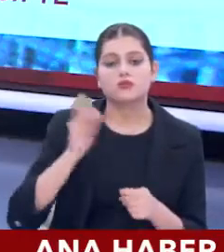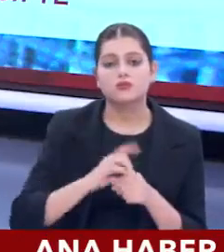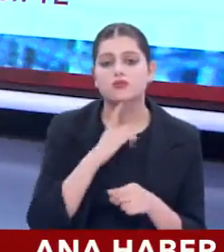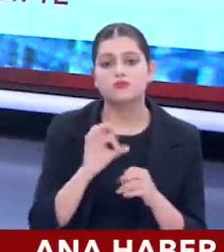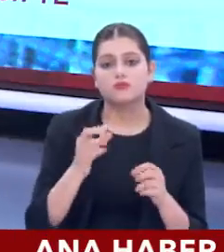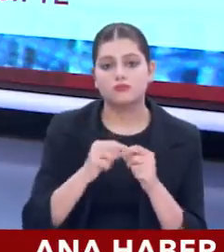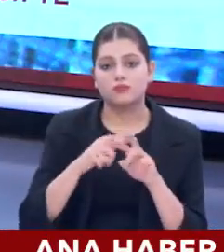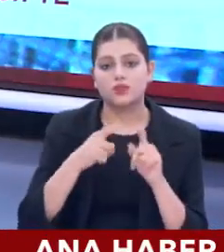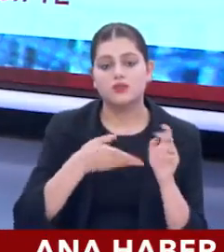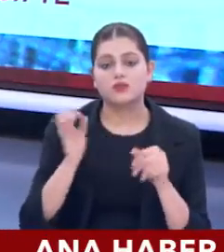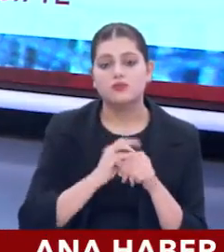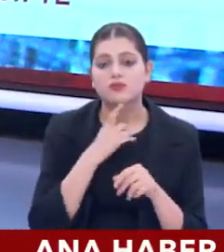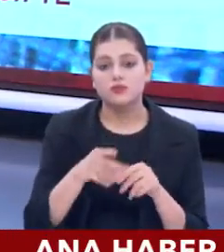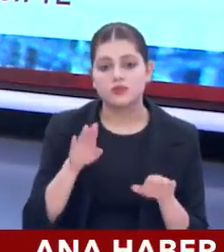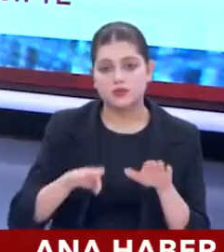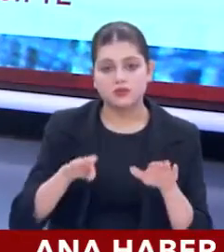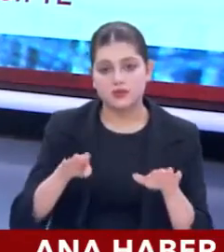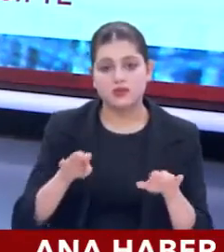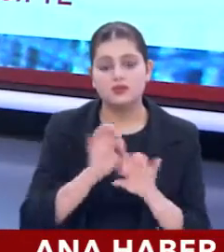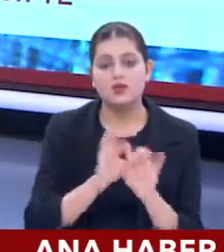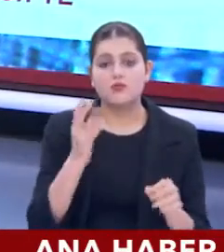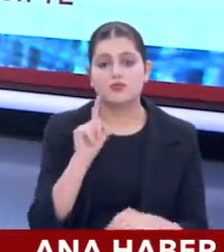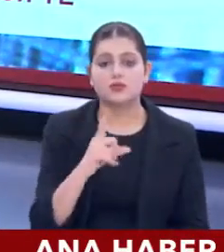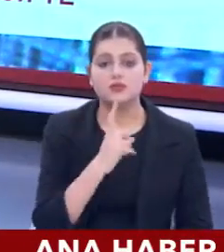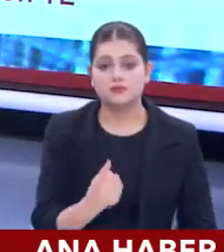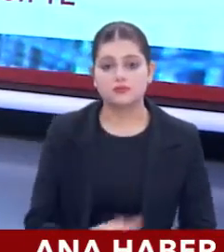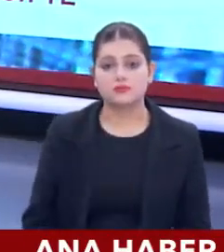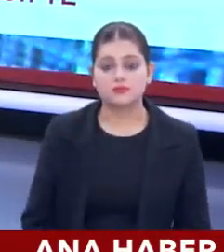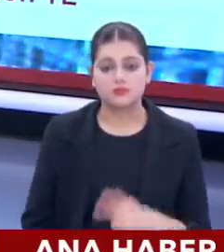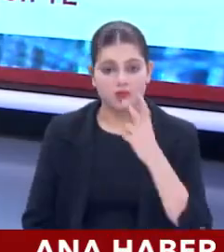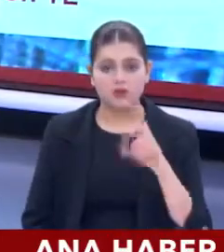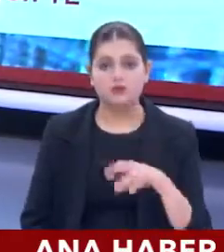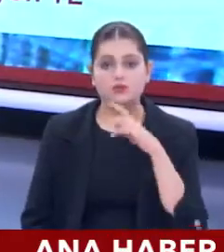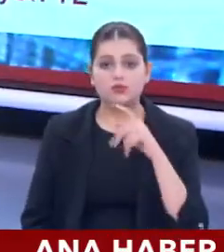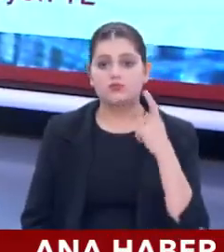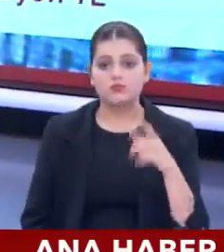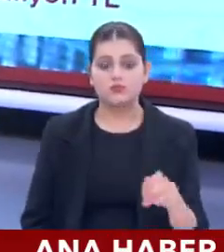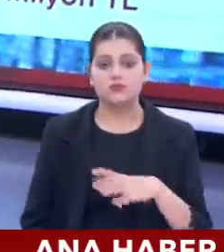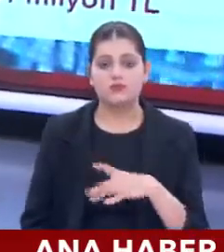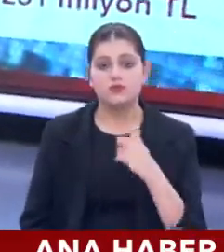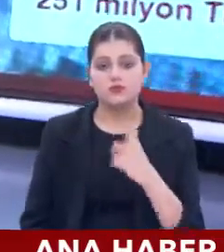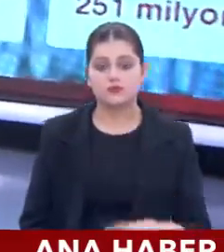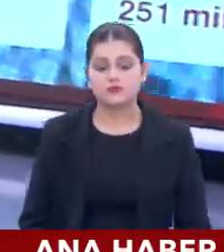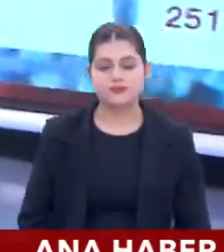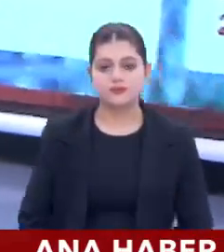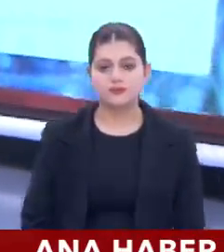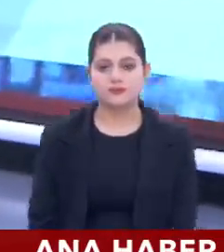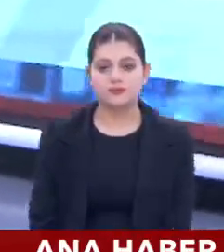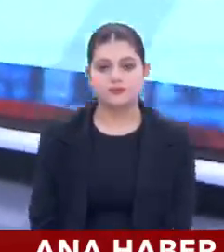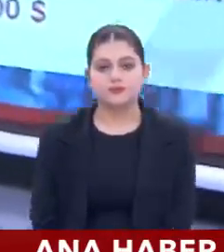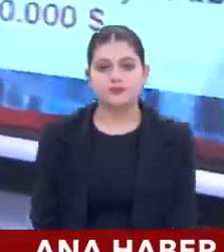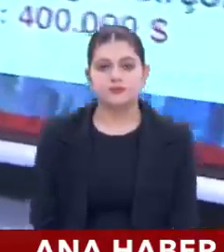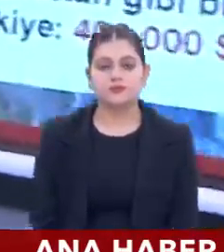gidiyor, batıya gidiyor. Şimdi diyor mu o terazinin topuzu dengeyi iyi tutturmak lazım. Bakınız rakamlar burada kendisini çok net bir şekilde gösteriyor.